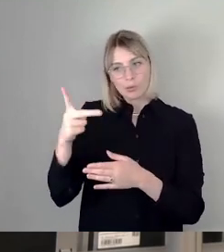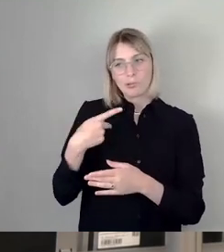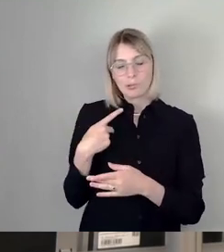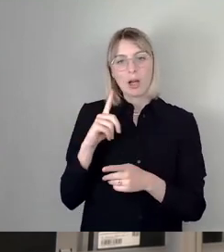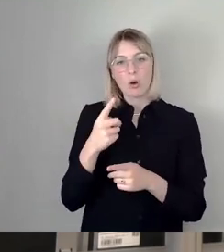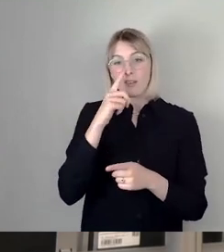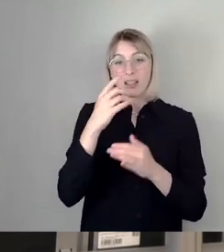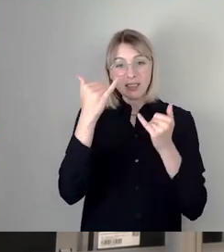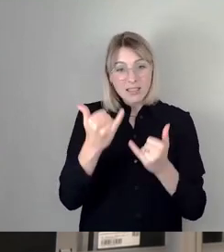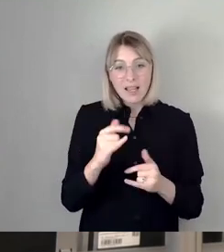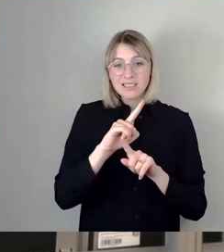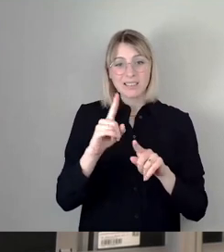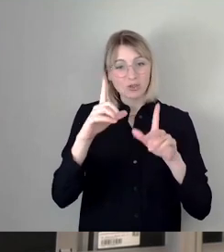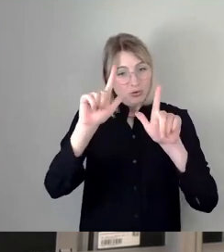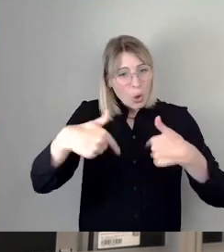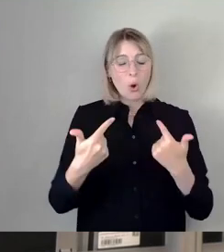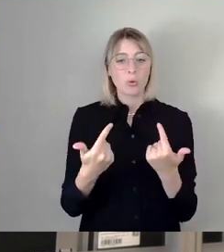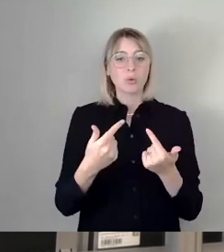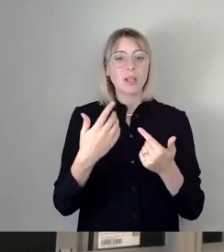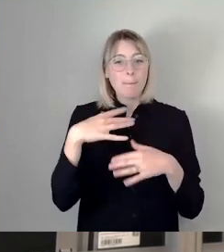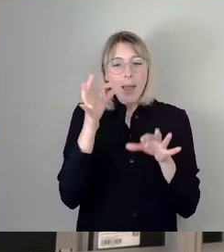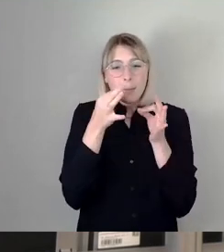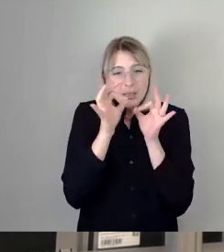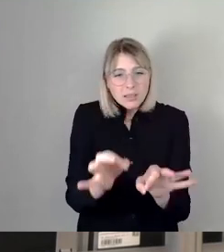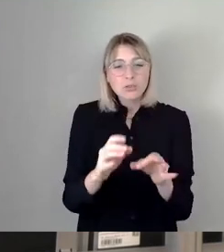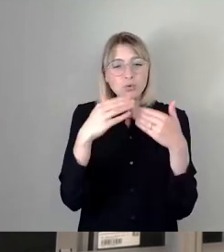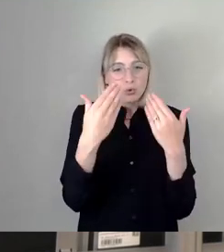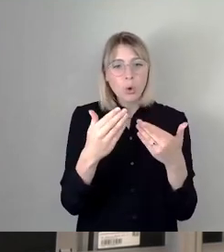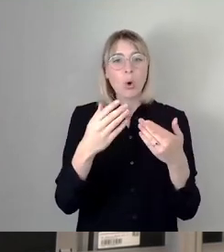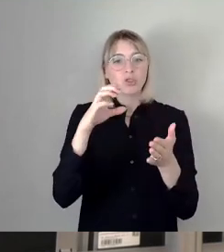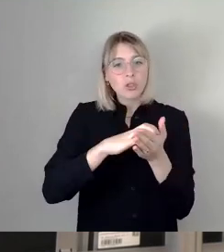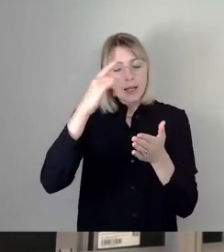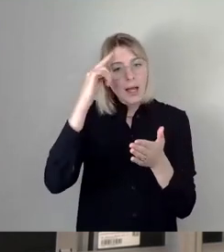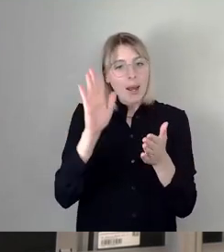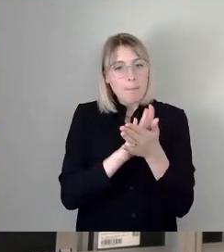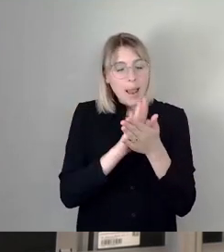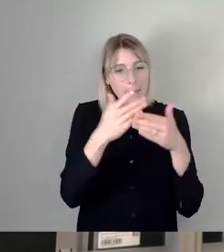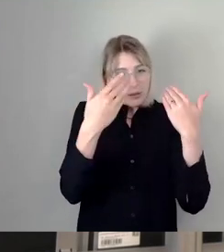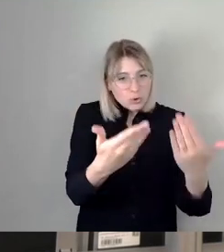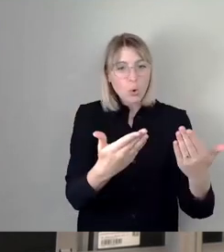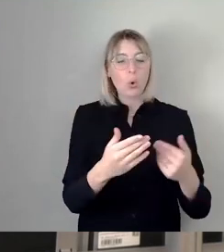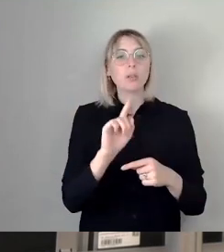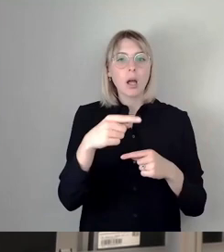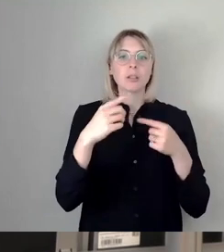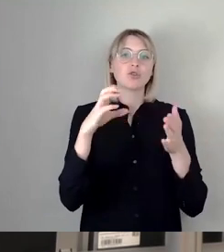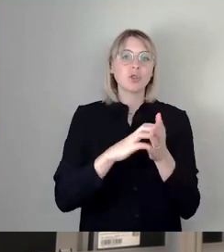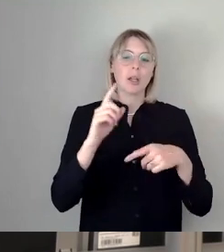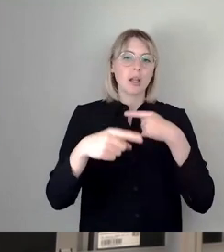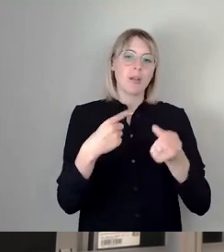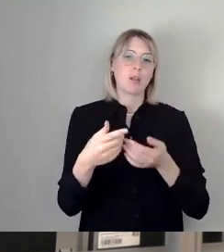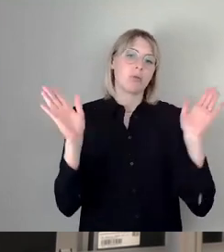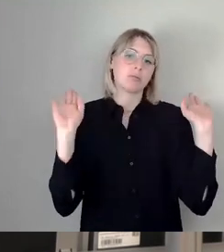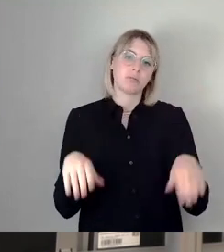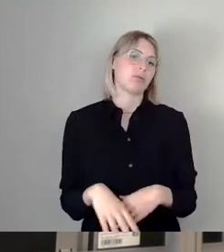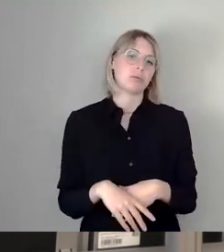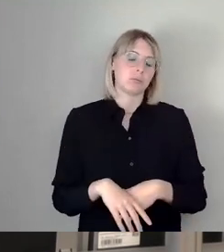und, sage ich mal, bei der Spur bleibend im Stadtrat, dann können wir hier mit der Stadtentwicklung einfach einpacken. Und ich wünsche